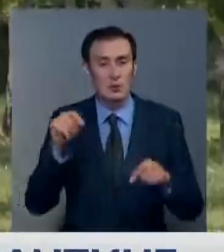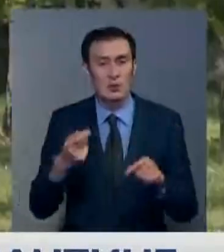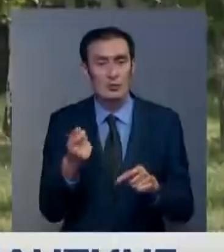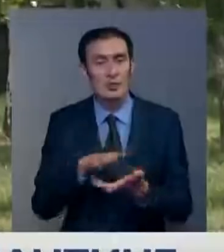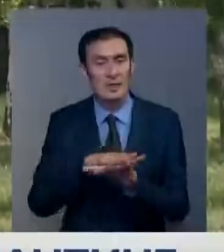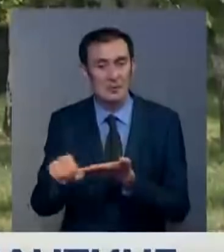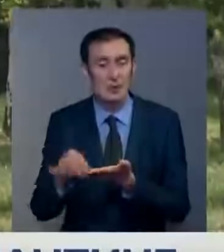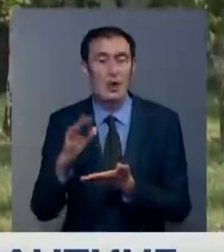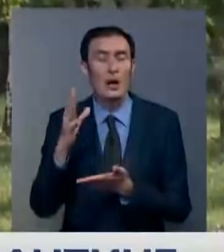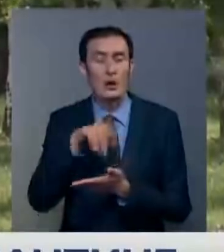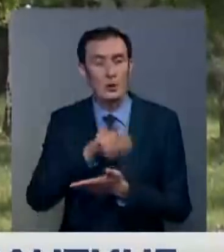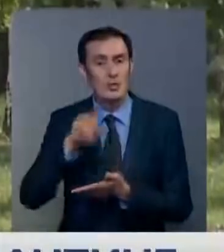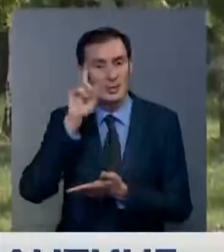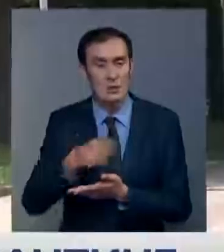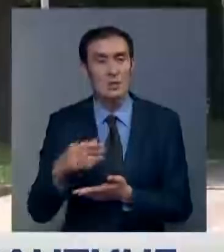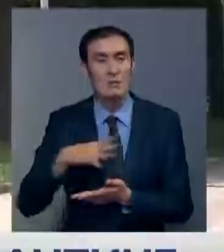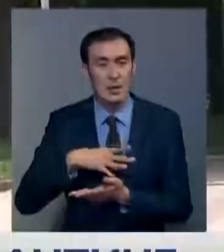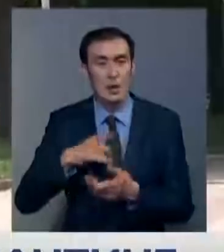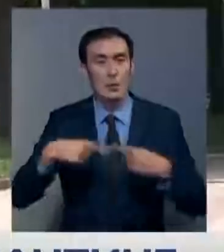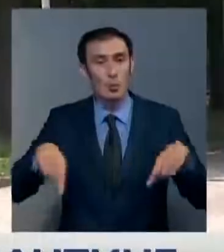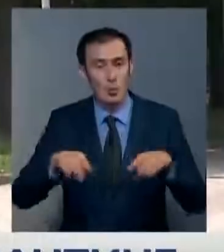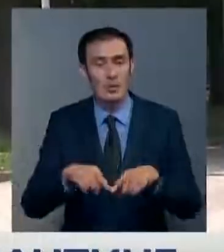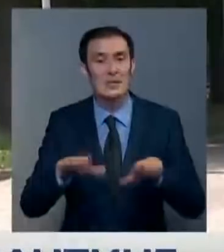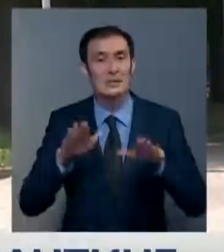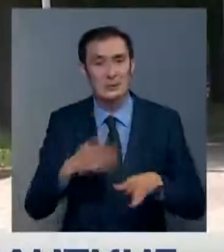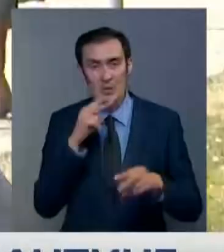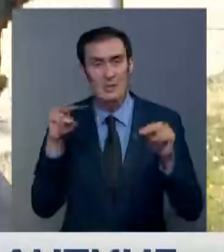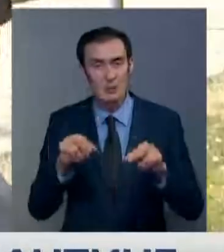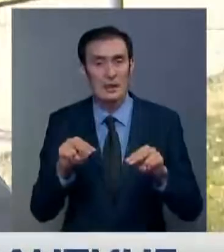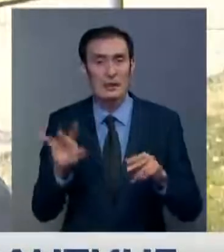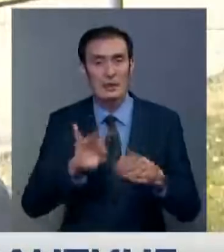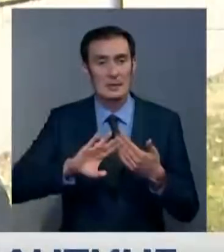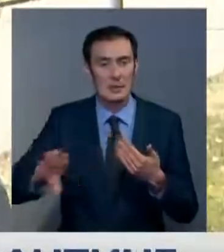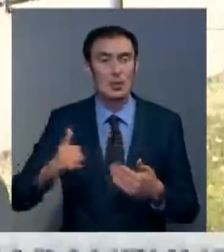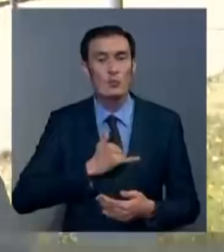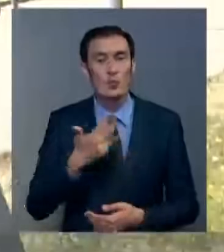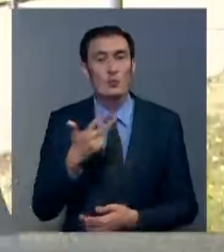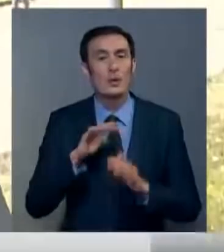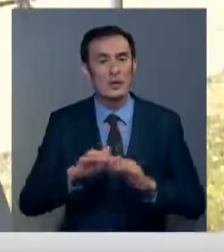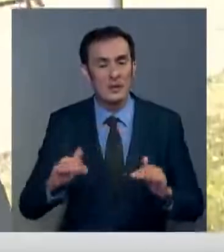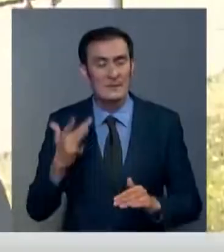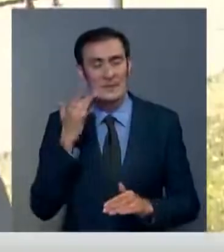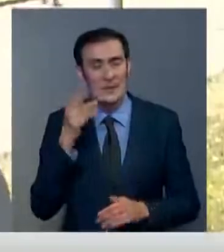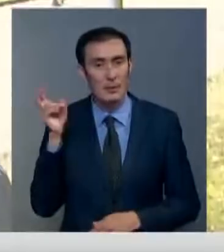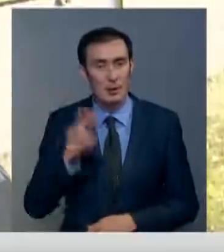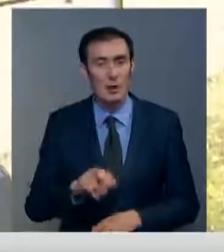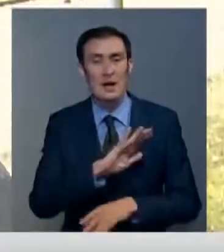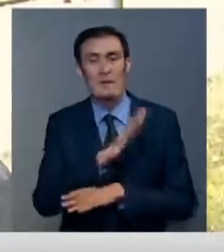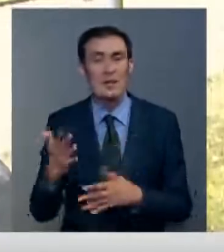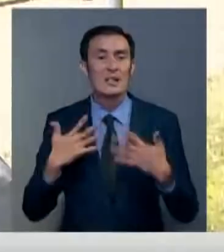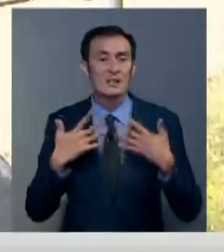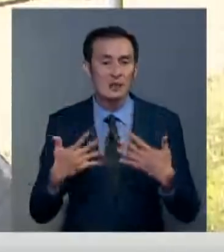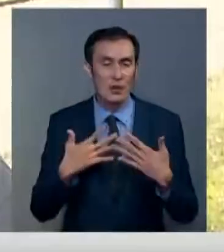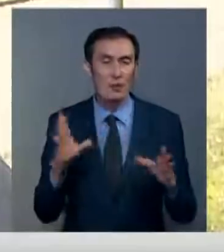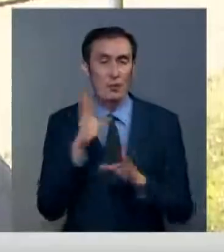размыть. Но алматинцы знают, что здесь были круги, и они соблюдают дистанцию. У меня трое детей. Я всегда прихожу в парк подышать